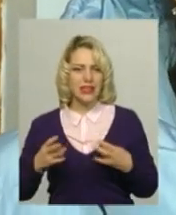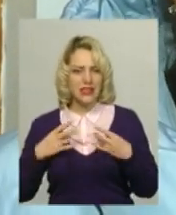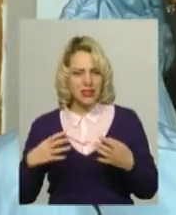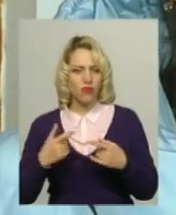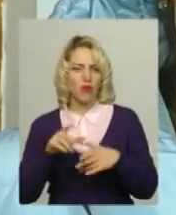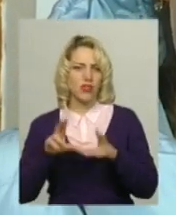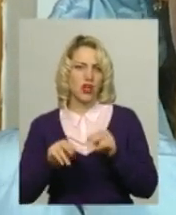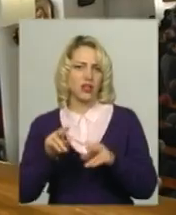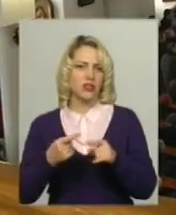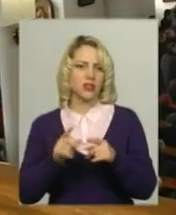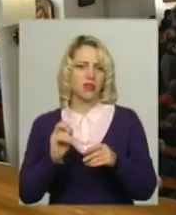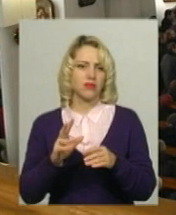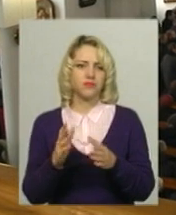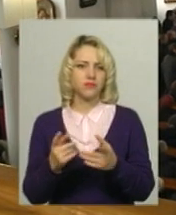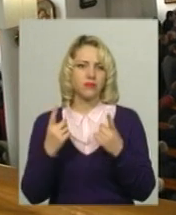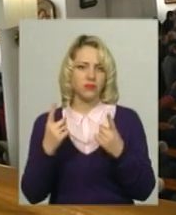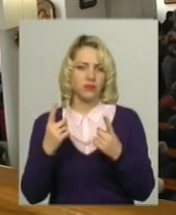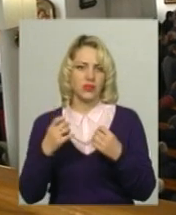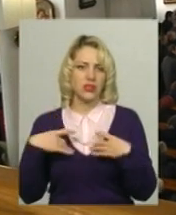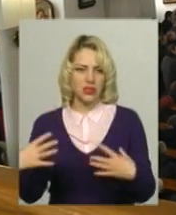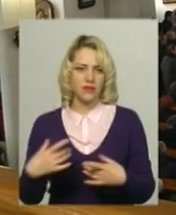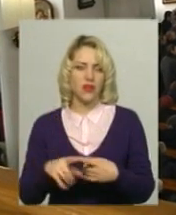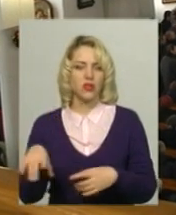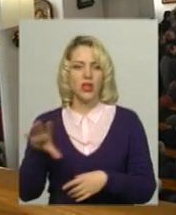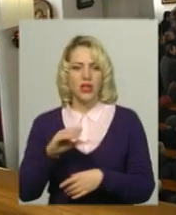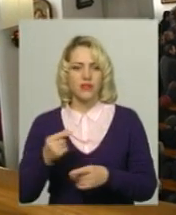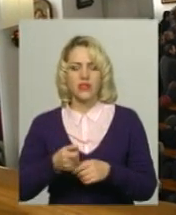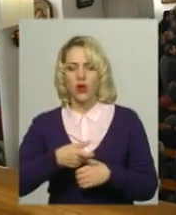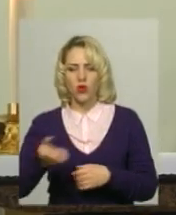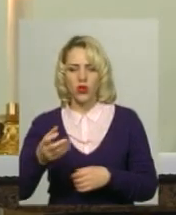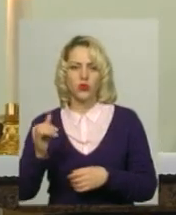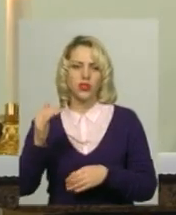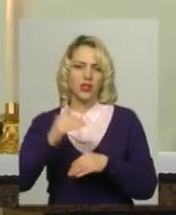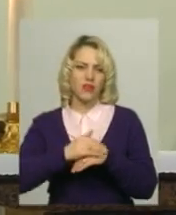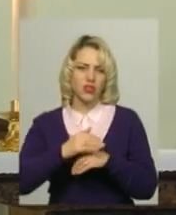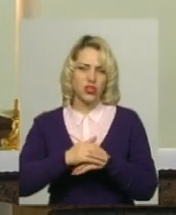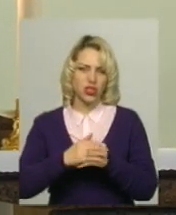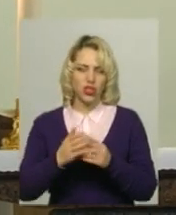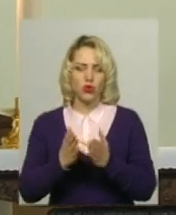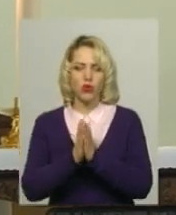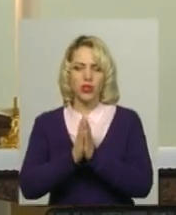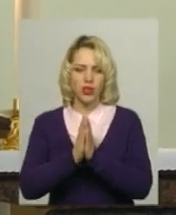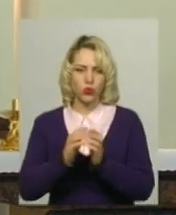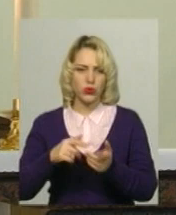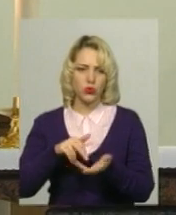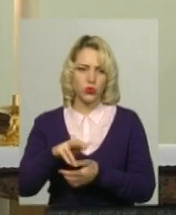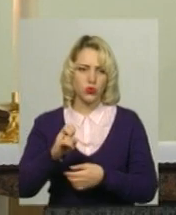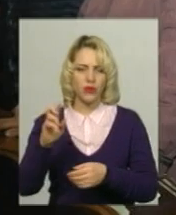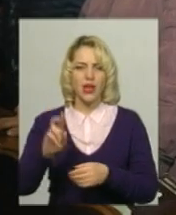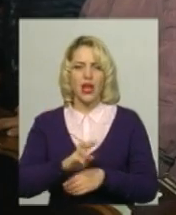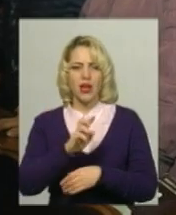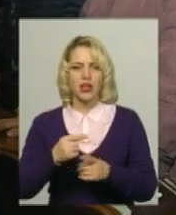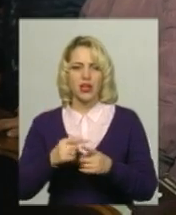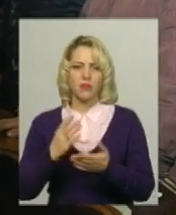святкуємо всією родиною. А ще віряни колядують та йдуть на вечірню літургію до храму. У ці дні оселі римокатоликів прикрашені різдвяними